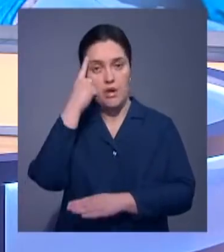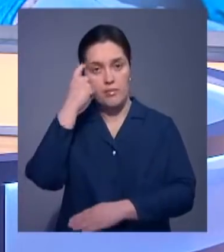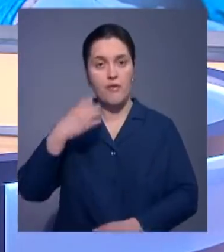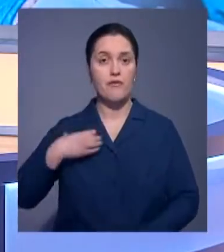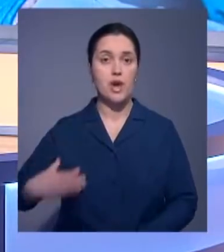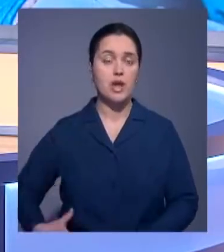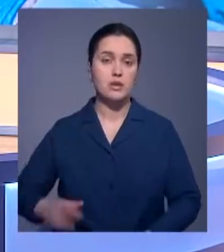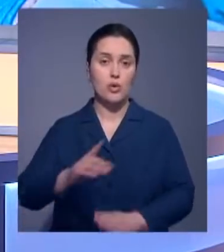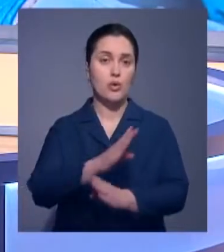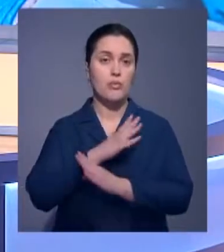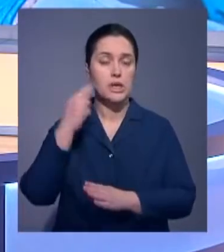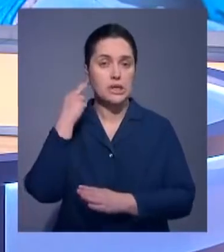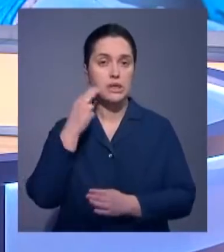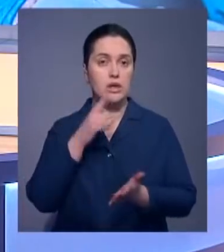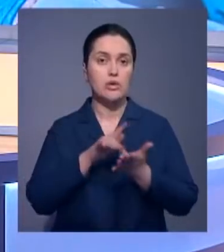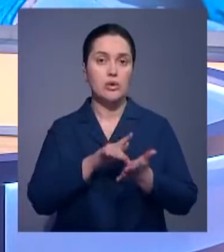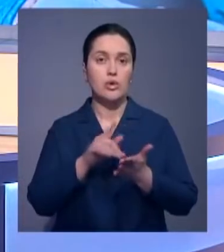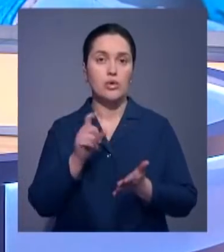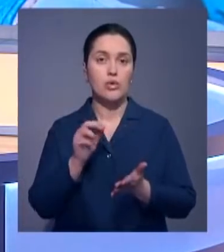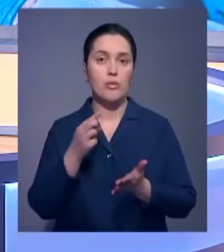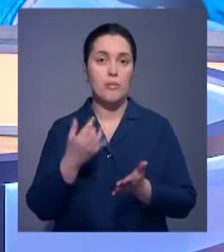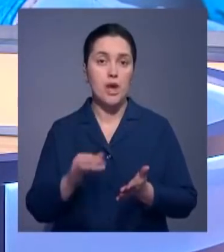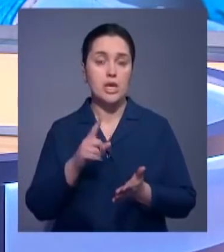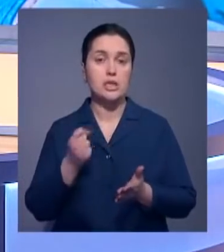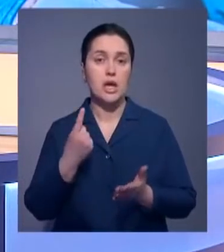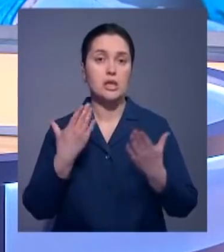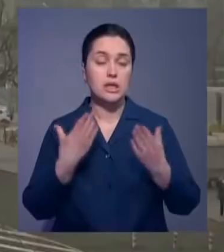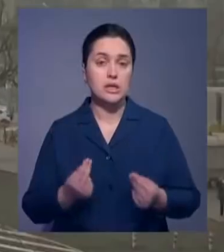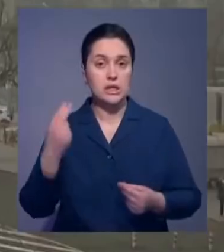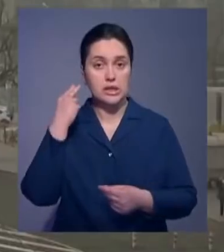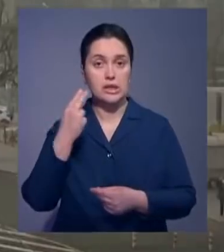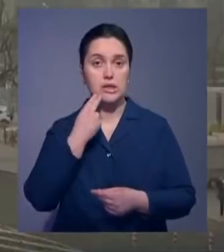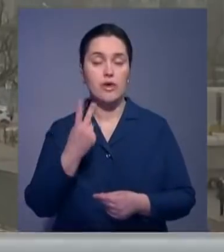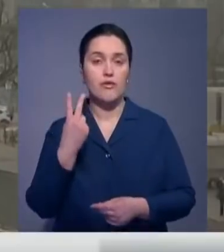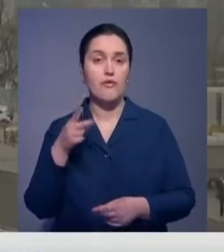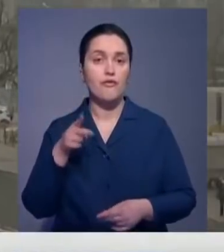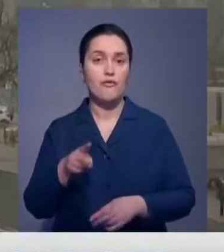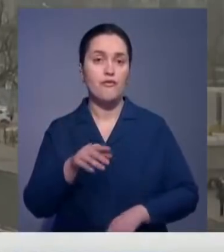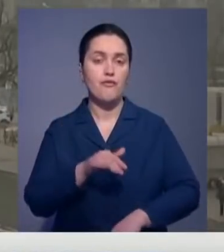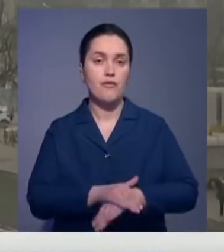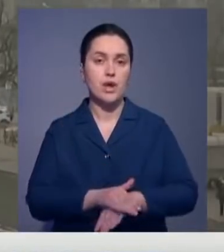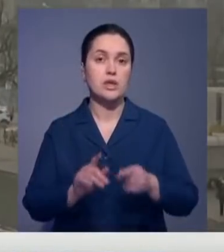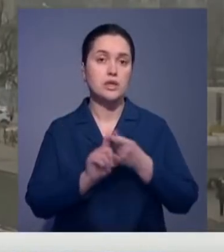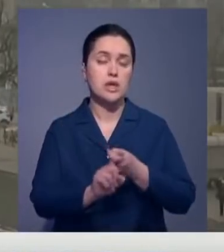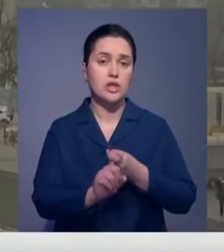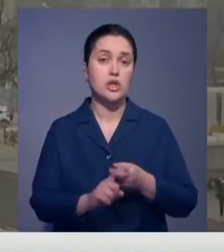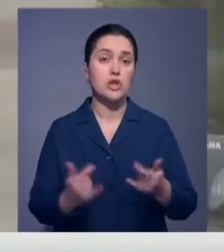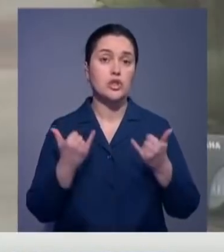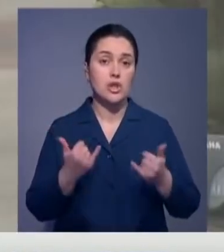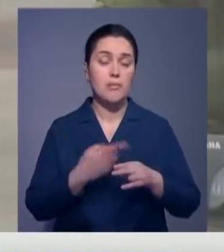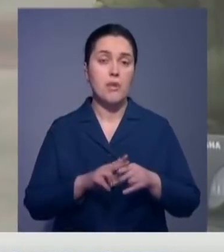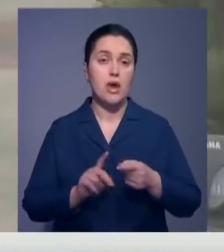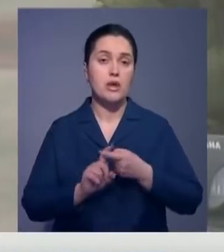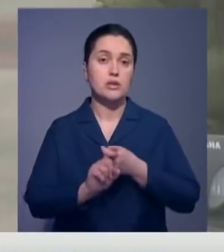Франция. Погибшим оказался китайский турист из Хубе. За сутки в Поднебесное выявили свыше 2000 фактов заражения. Таким образом, к этому